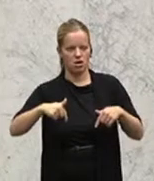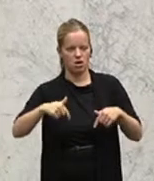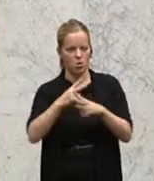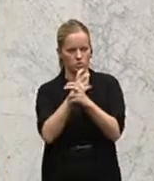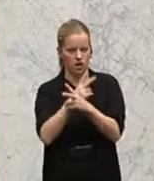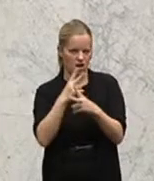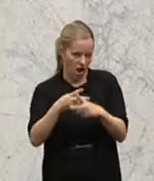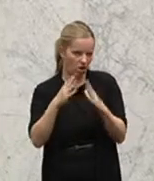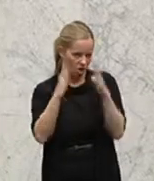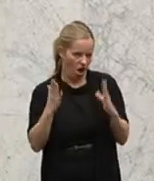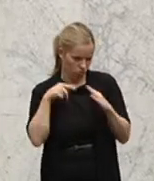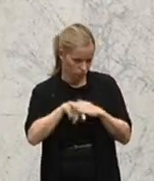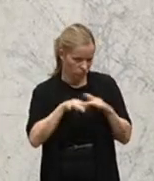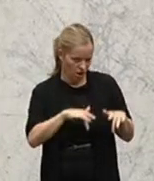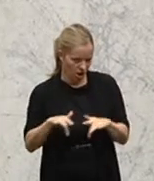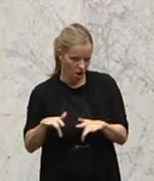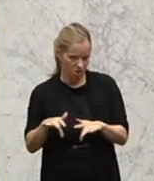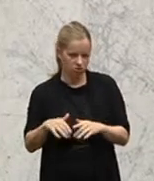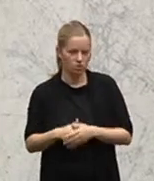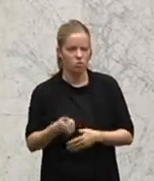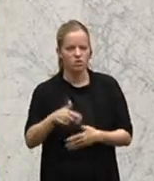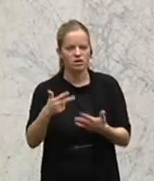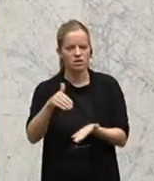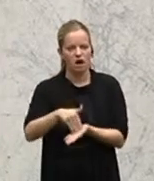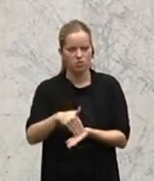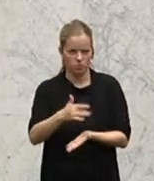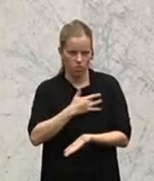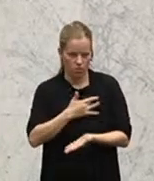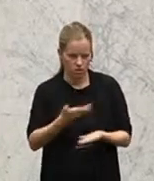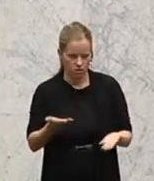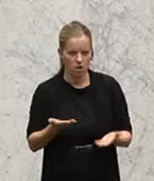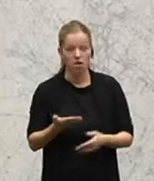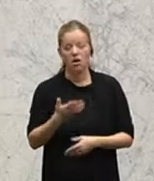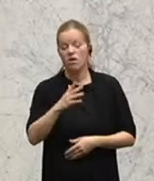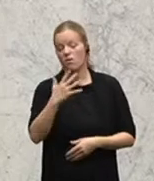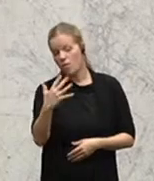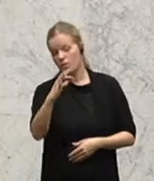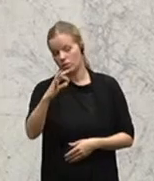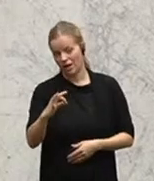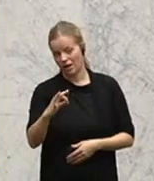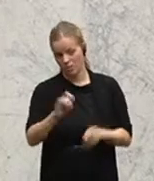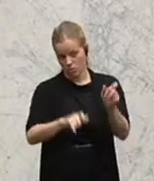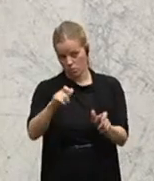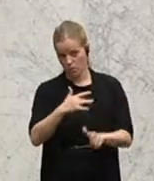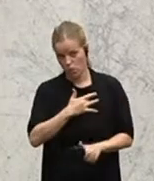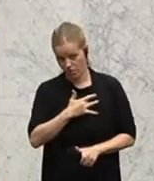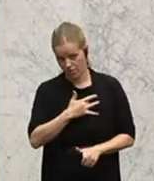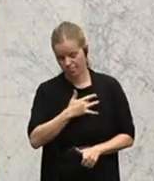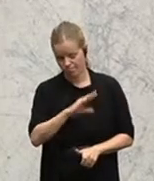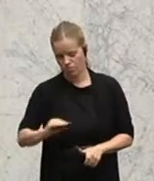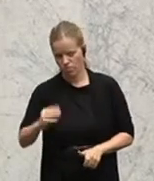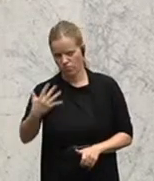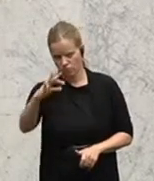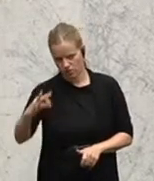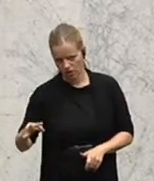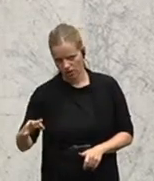.000 Personen davon sind betroffen. Für 5 Prozent der Betroffenen entsteht dadurch